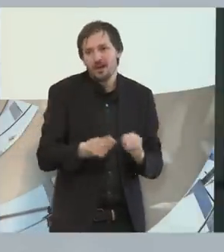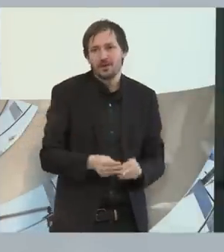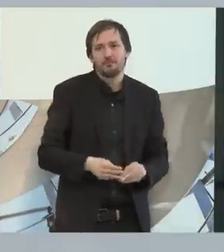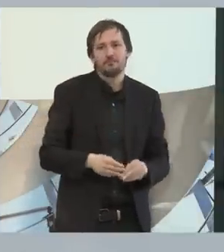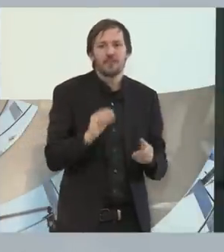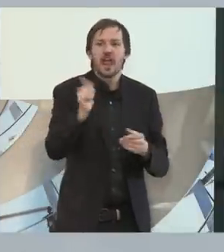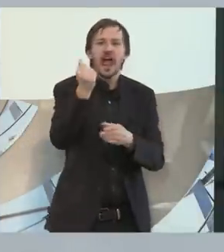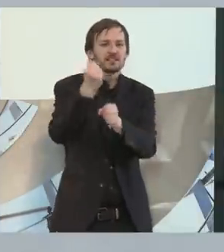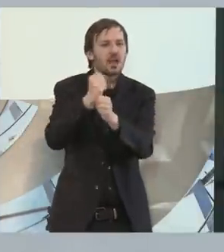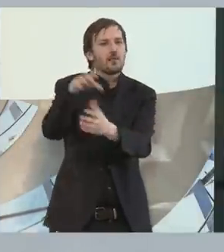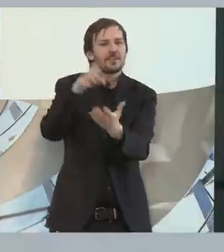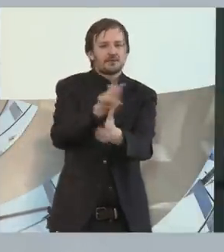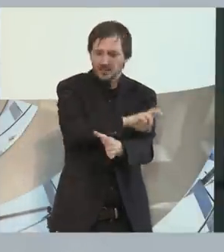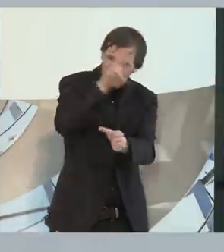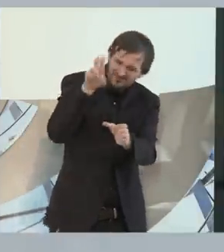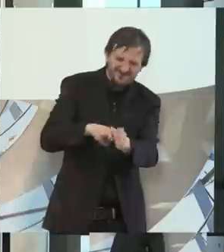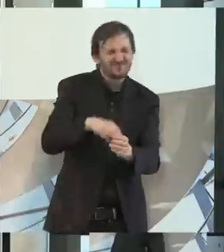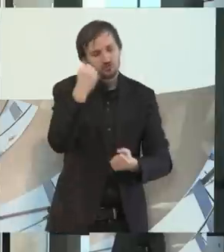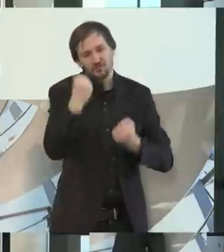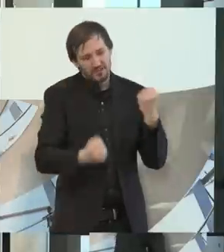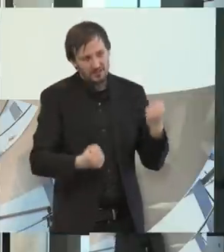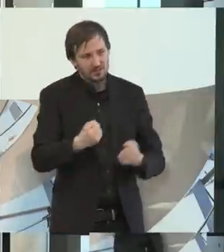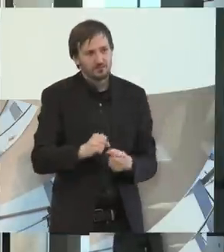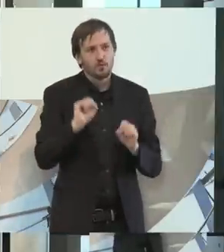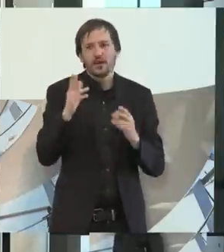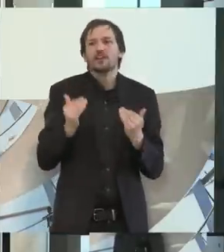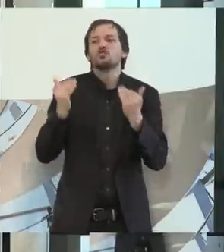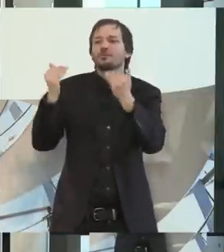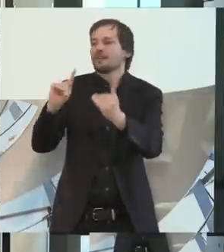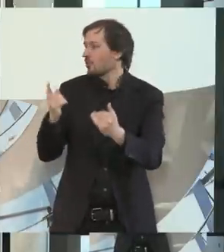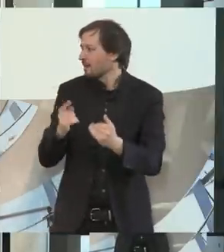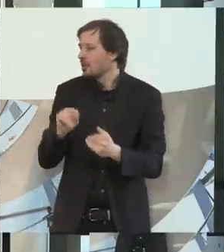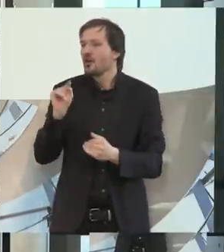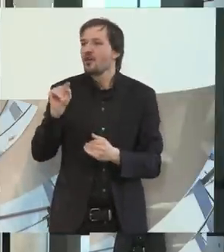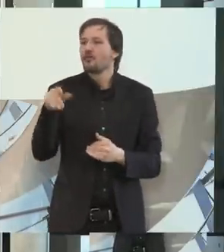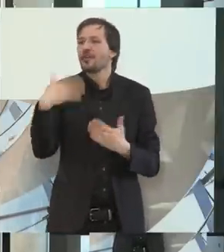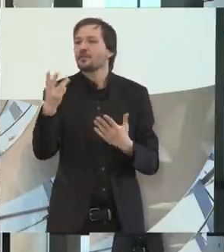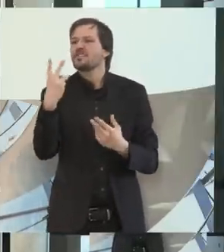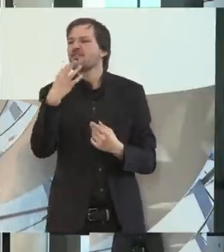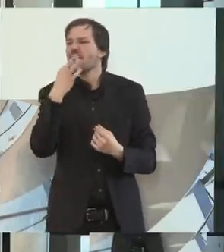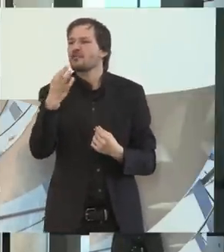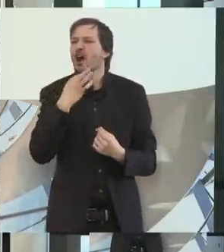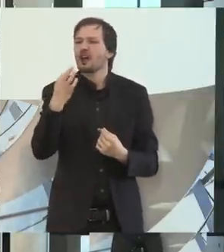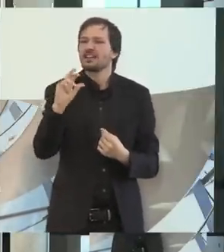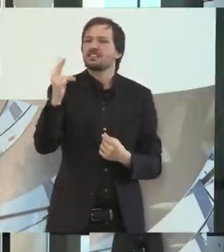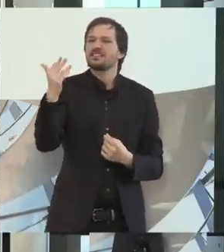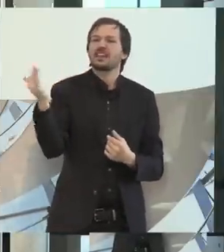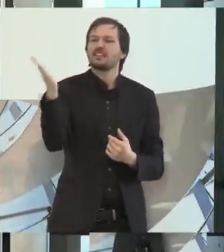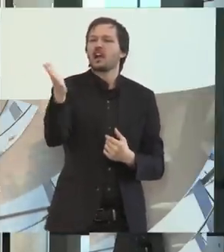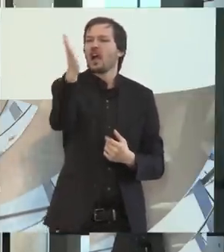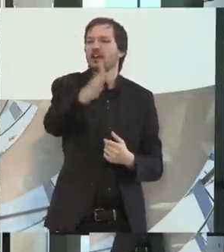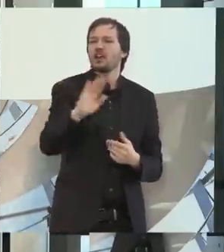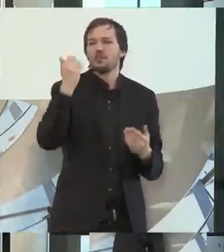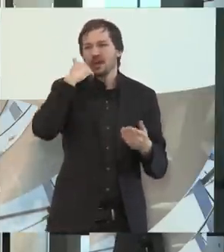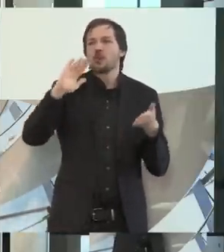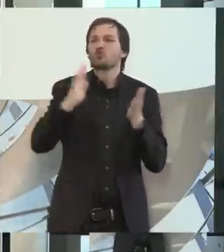Sprung in den ersten Arbeitsmarkt zu schaffen. Da werden wir gleich noch mehr hören. Hier vorne gibt es zwei Fragen. Ich würde erst mal Sie bitten, in der dritten Reihe. Bitte stellen